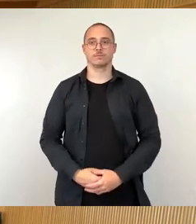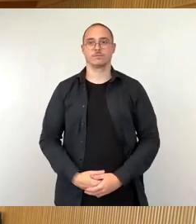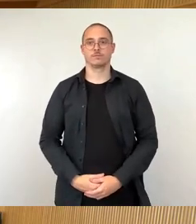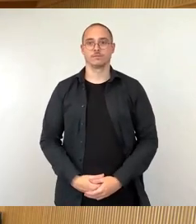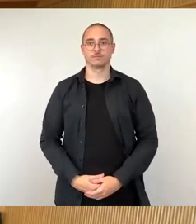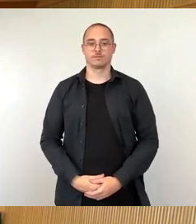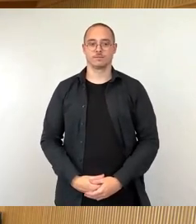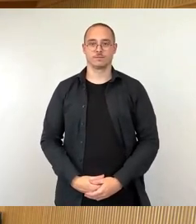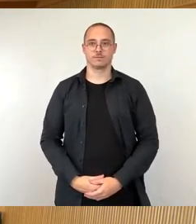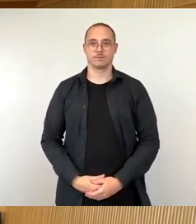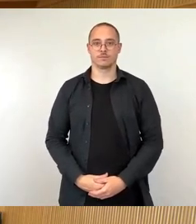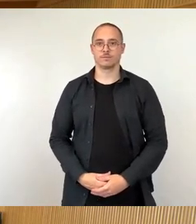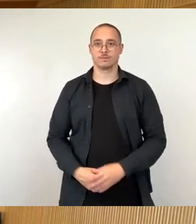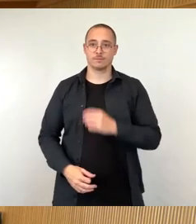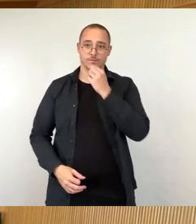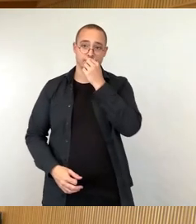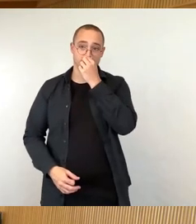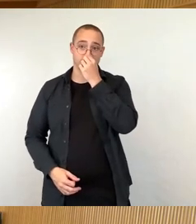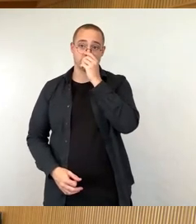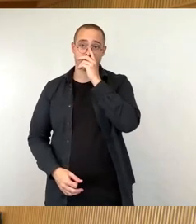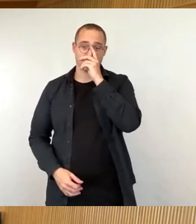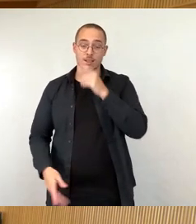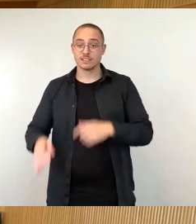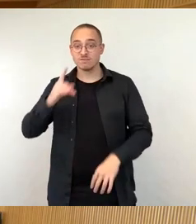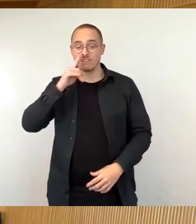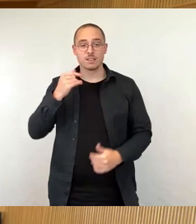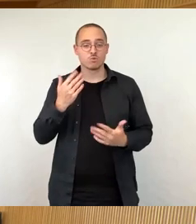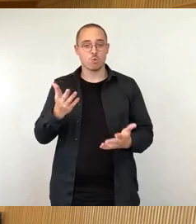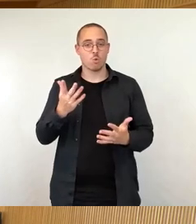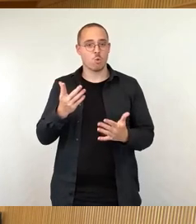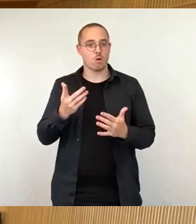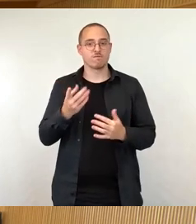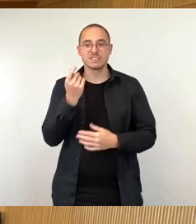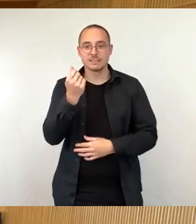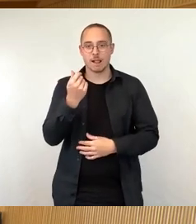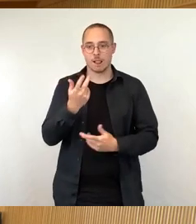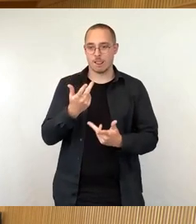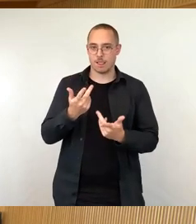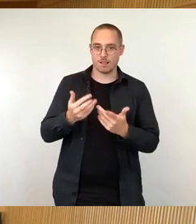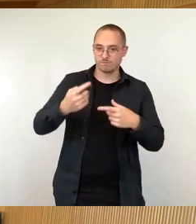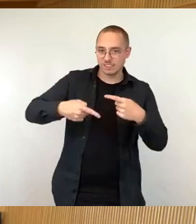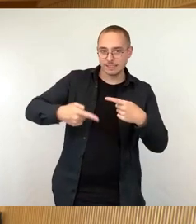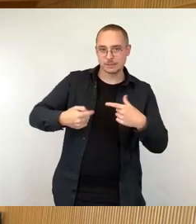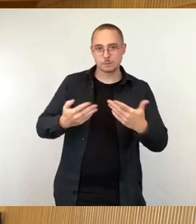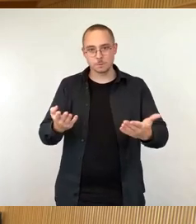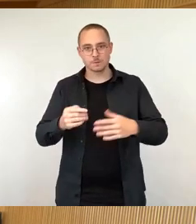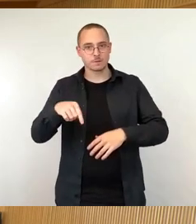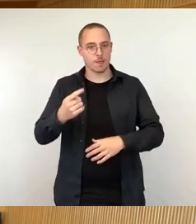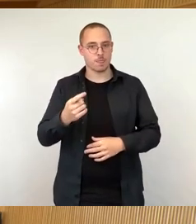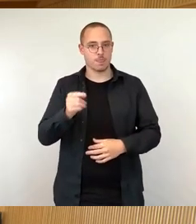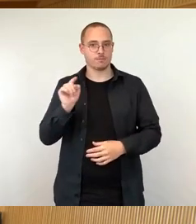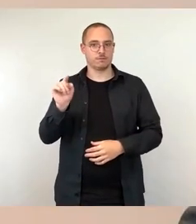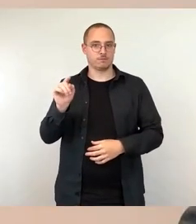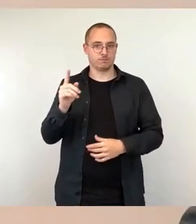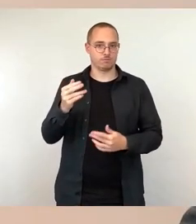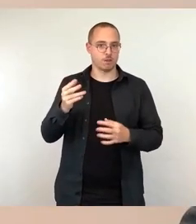der fehlenden finanziellen Ressourcen im Eigenbetrieb Heinrich-Schütz-Konservatorium nicht alle derzeit durch Honorarlehrkräfte erteilten